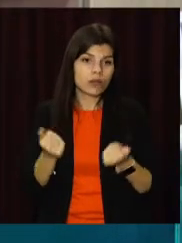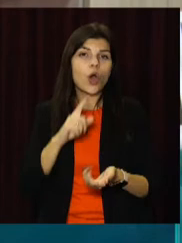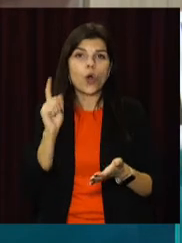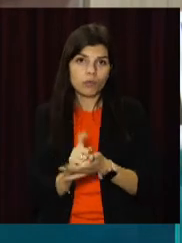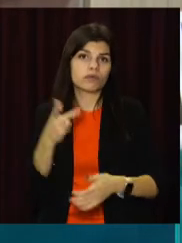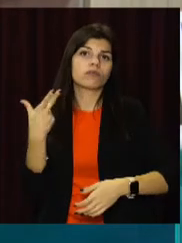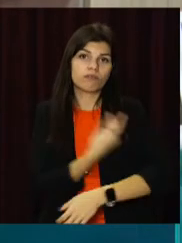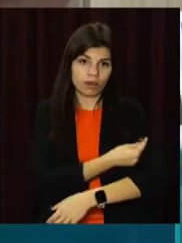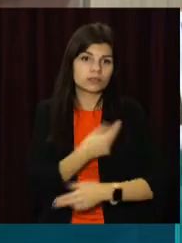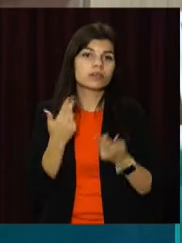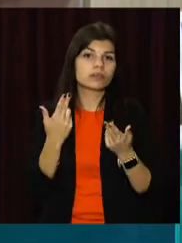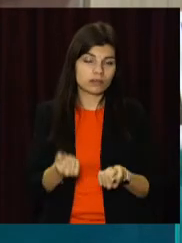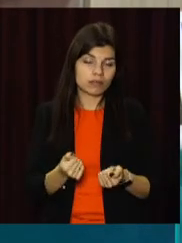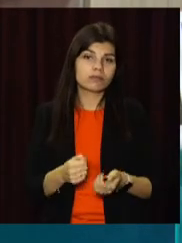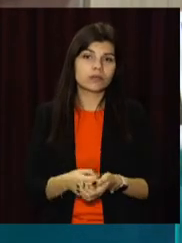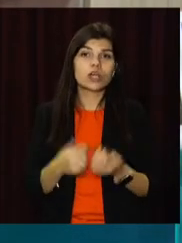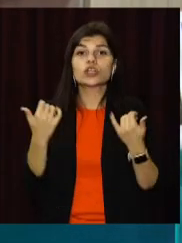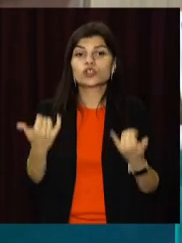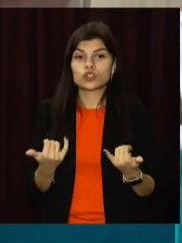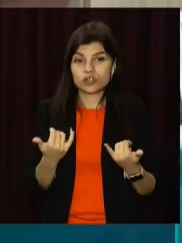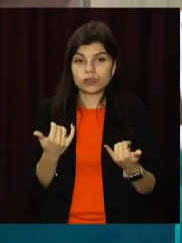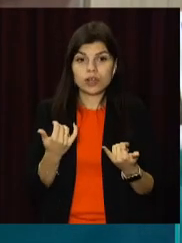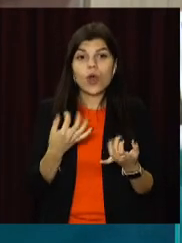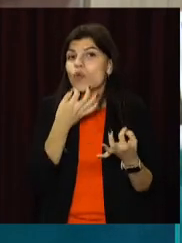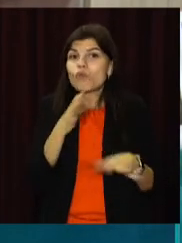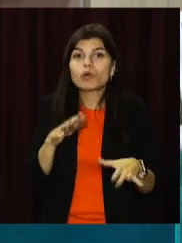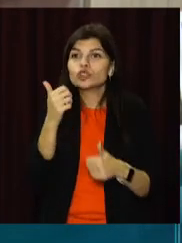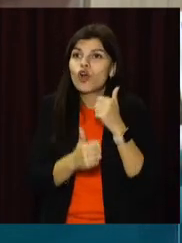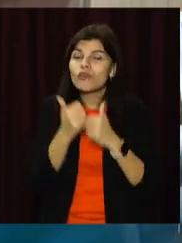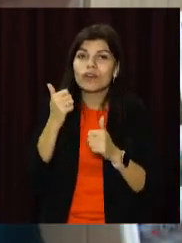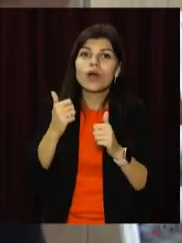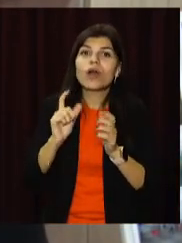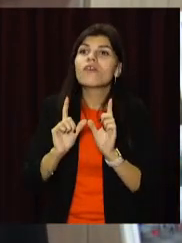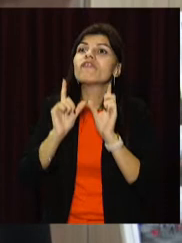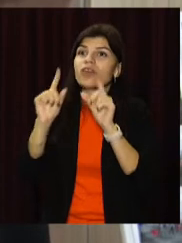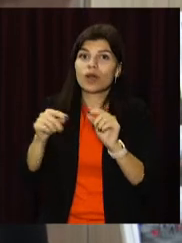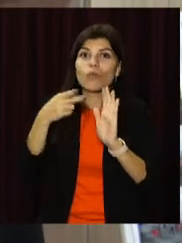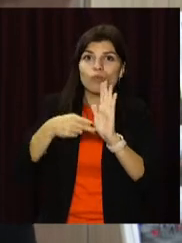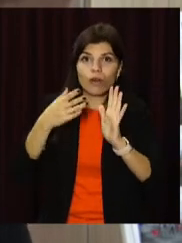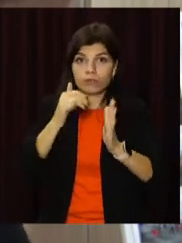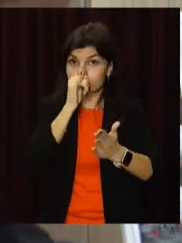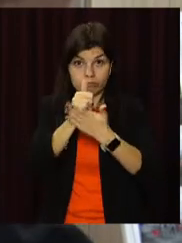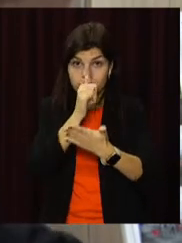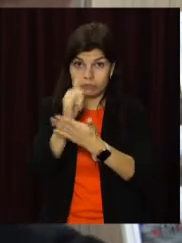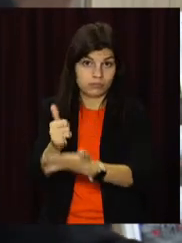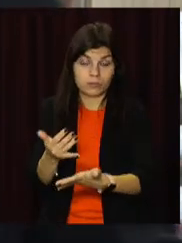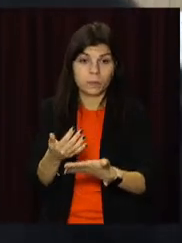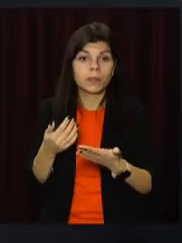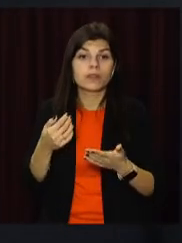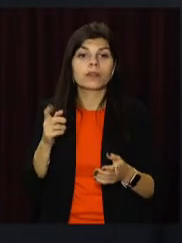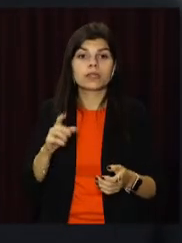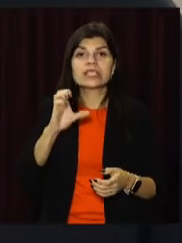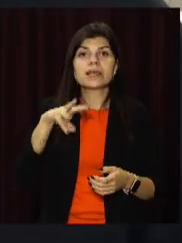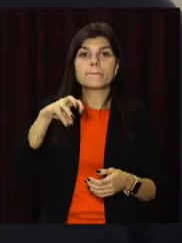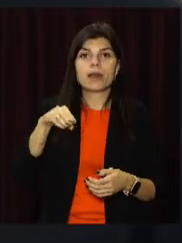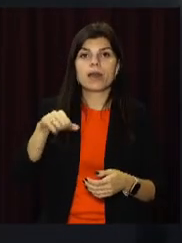провакцинируватися. Ну і зараз на будь-які соревнування навіть виїхати не можна. Крім того, зробляє смету на